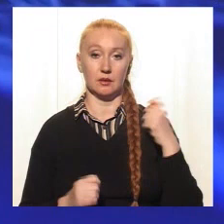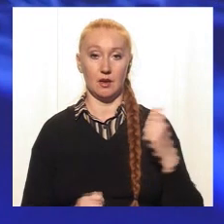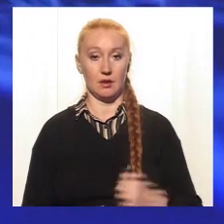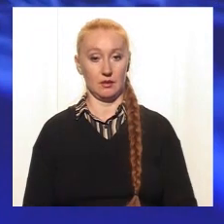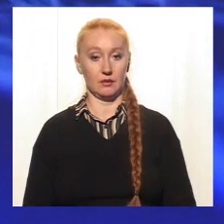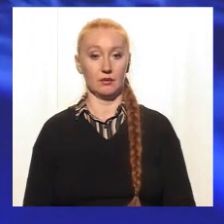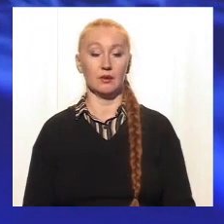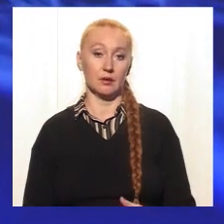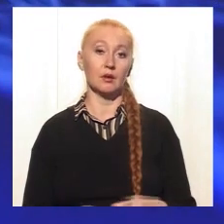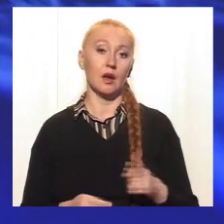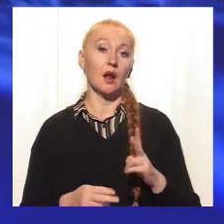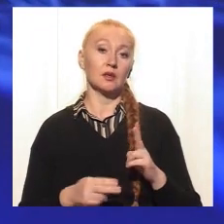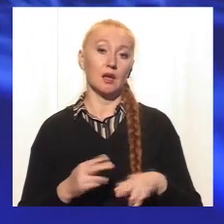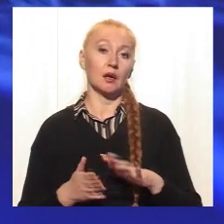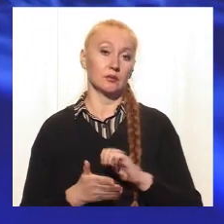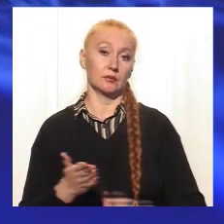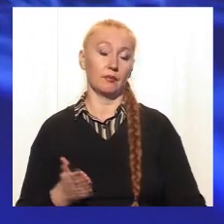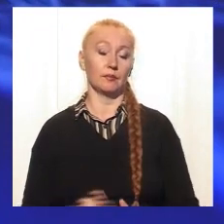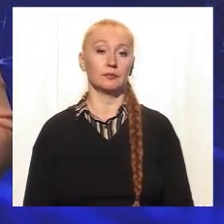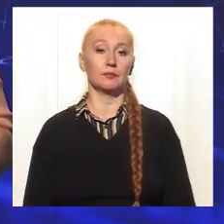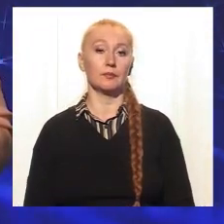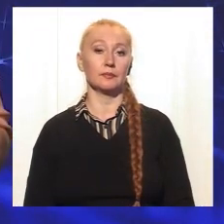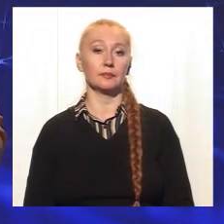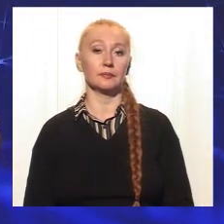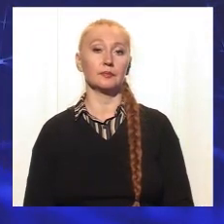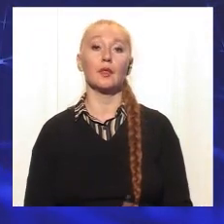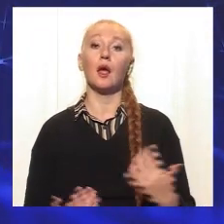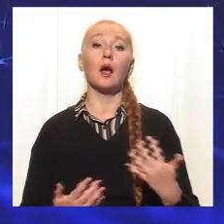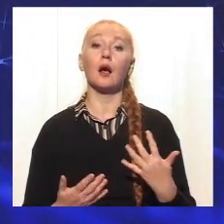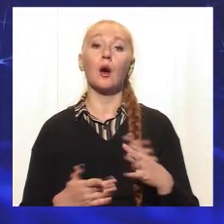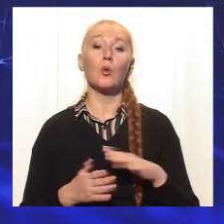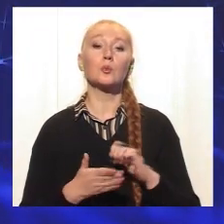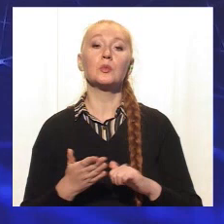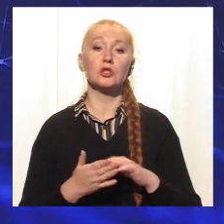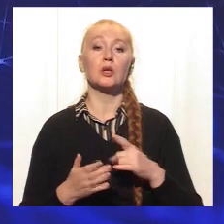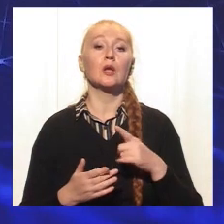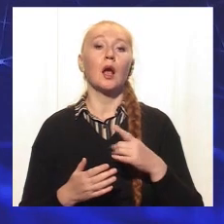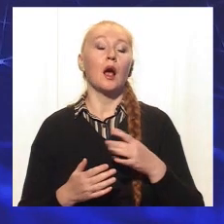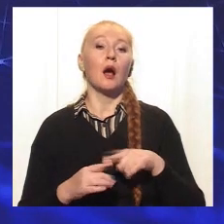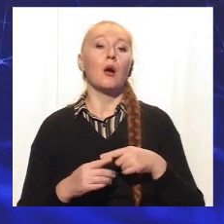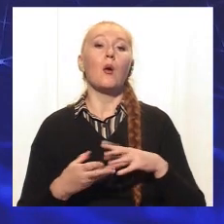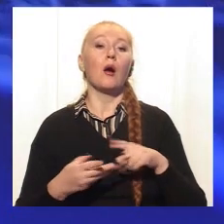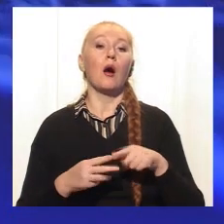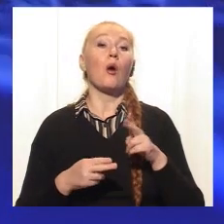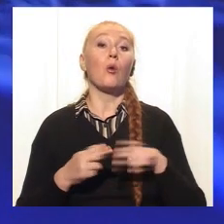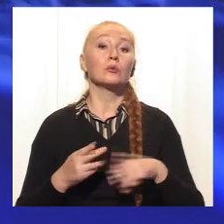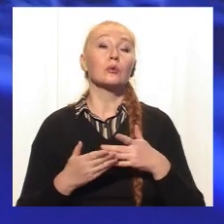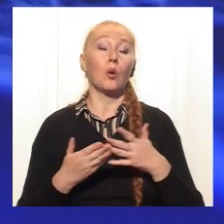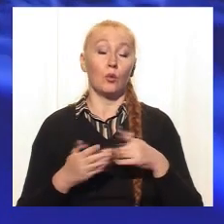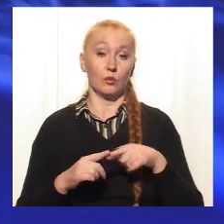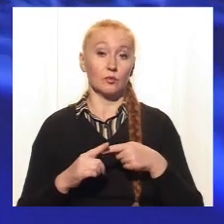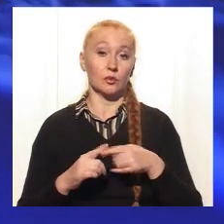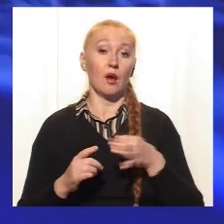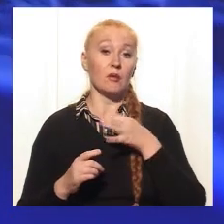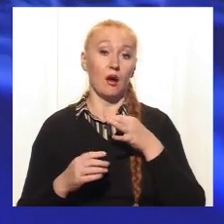закінчується прерывання. Якими можуть бути наслідки ранніх абортів? Последствия абортов, ну,